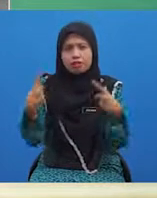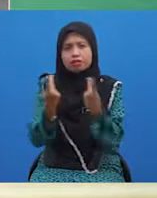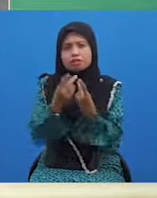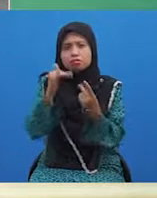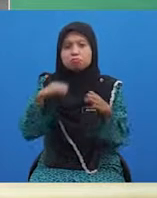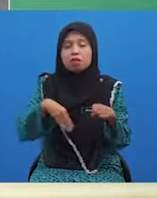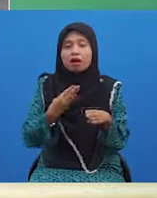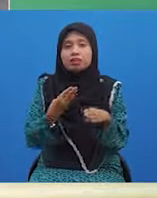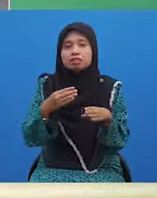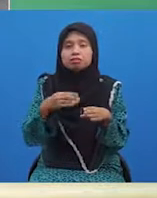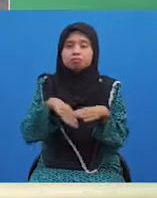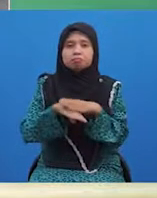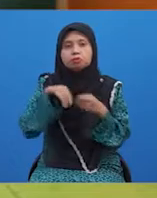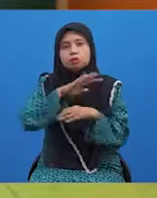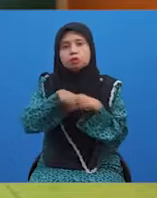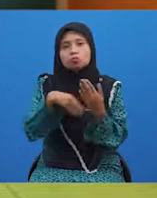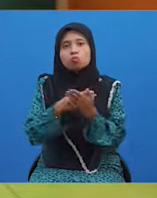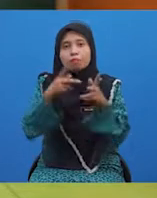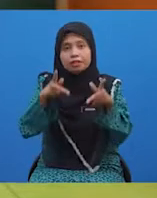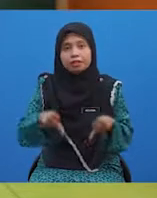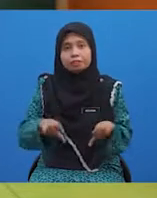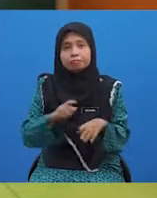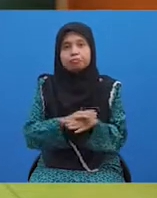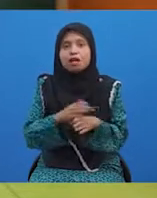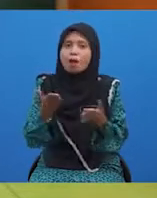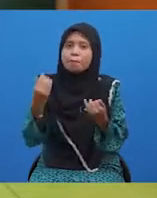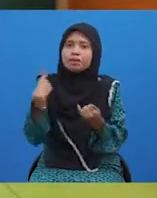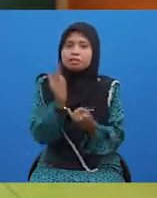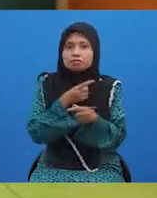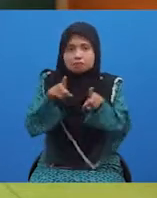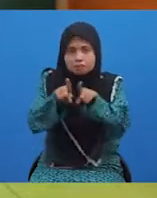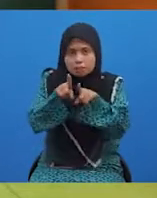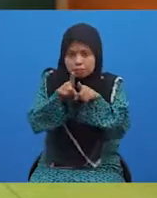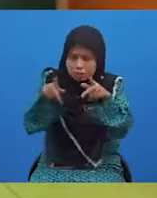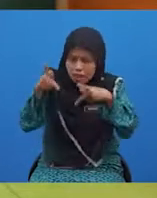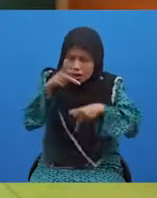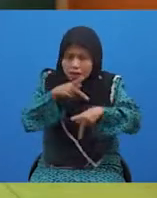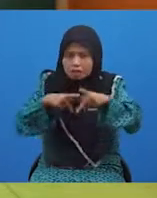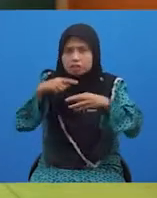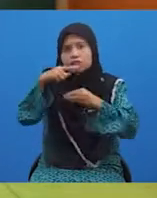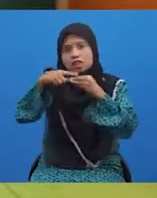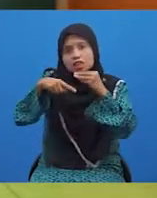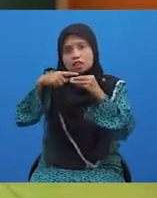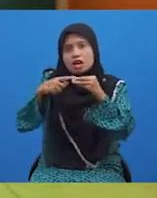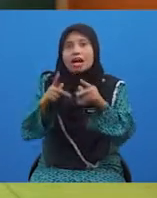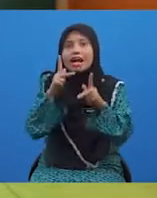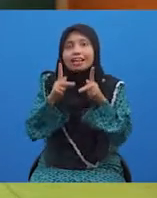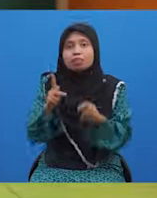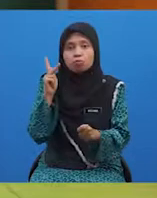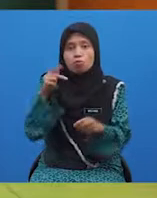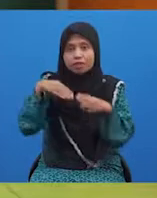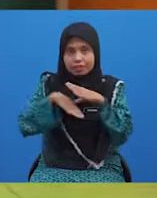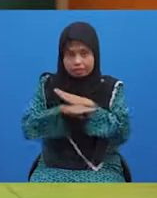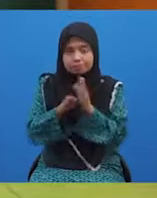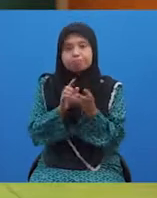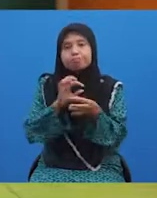dalam keluarga pelajar. Oleh itu, marilah kita sama-sama mengkaji tentang kata penguat dalam ayat.